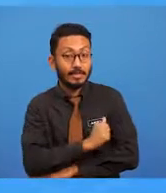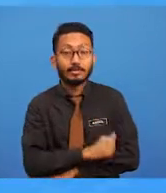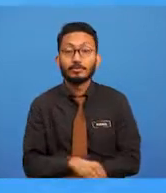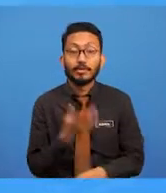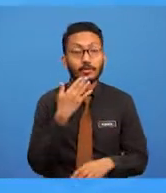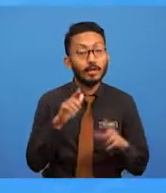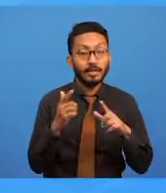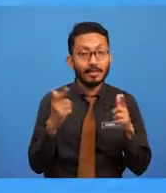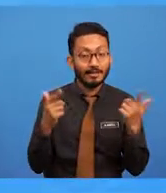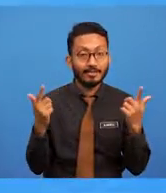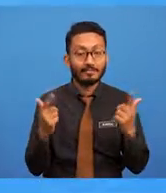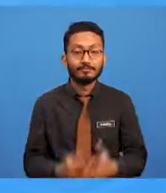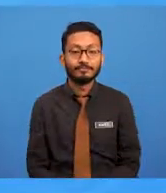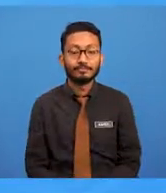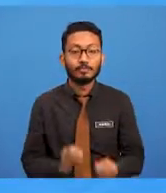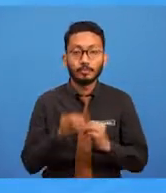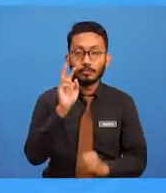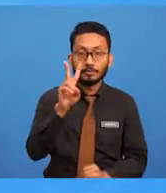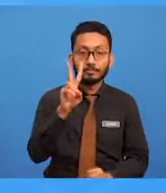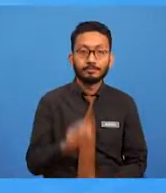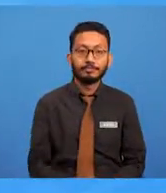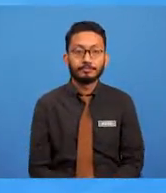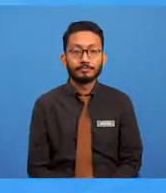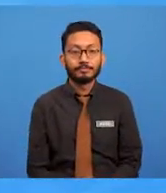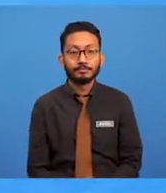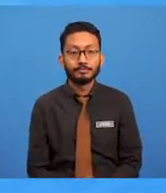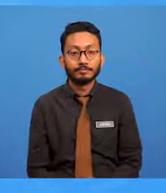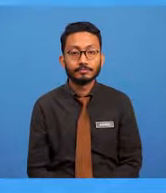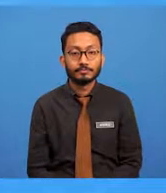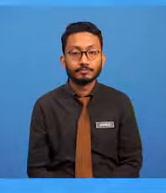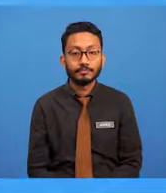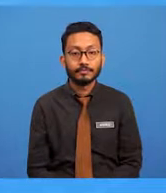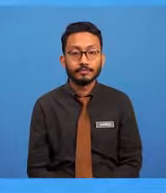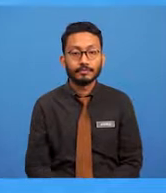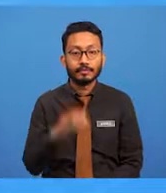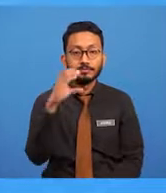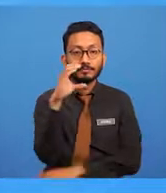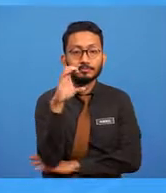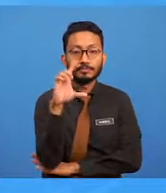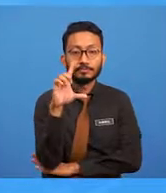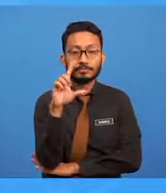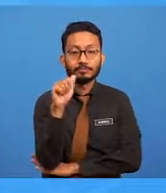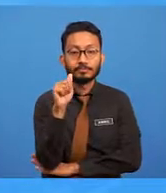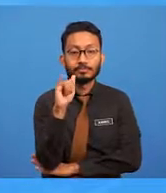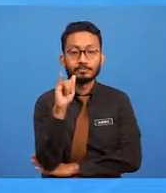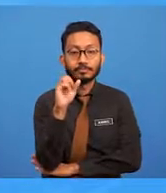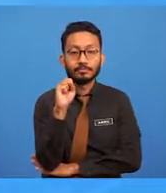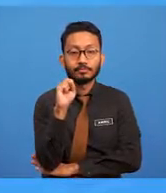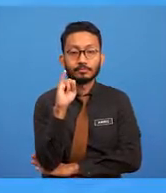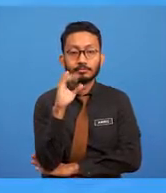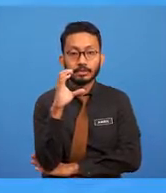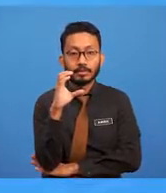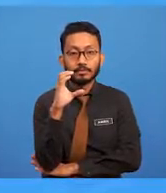Yang kedua, adalah konsep warna klasik. Ia adalah warna